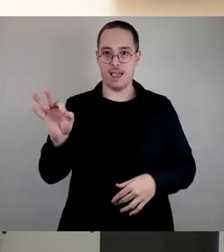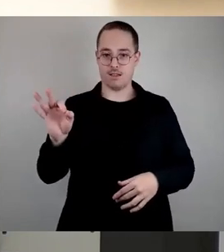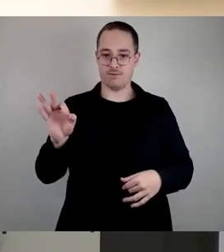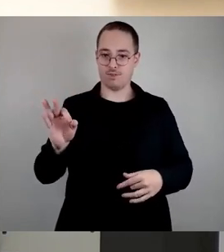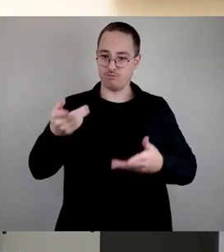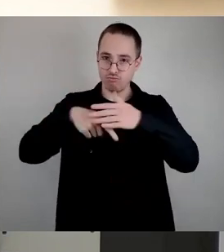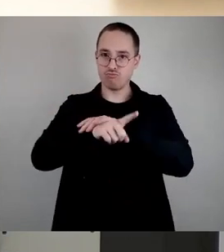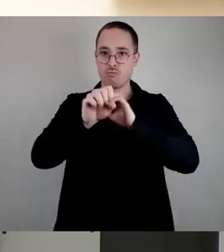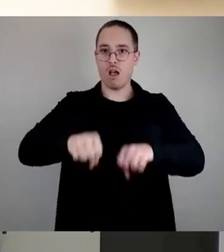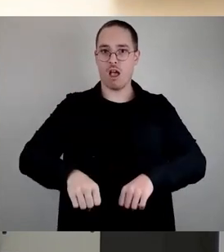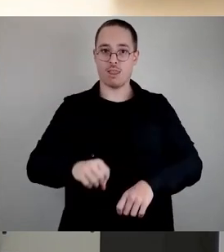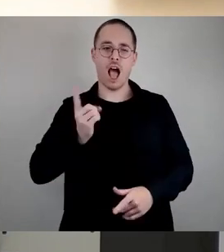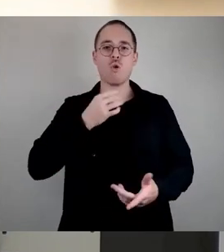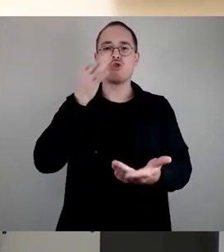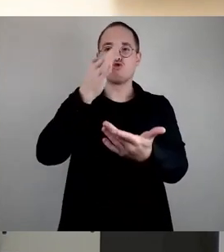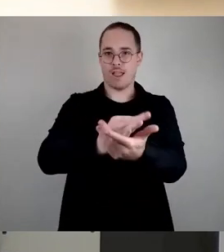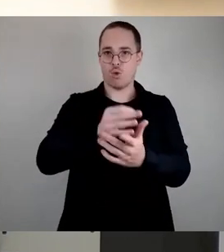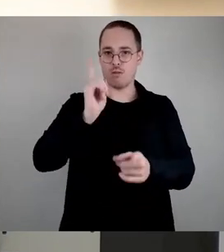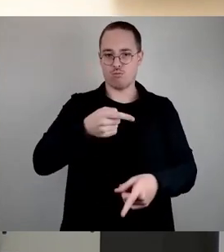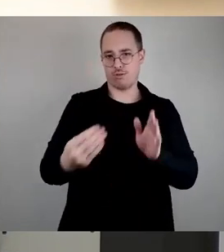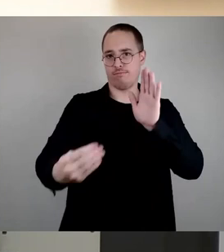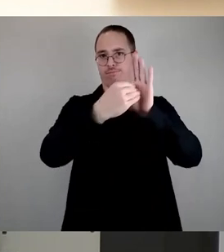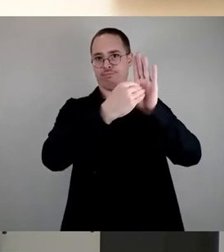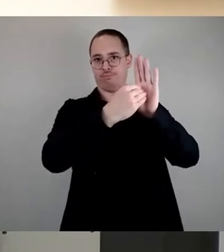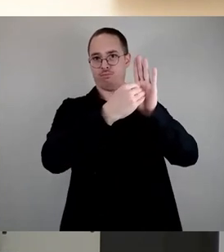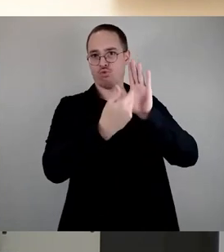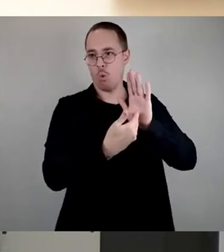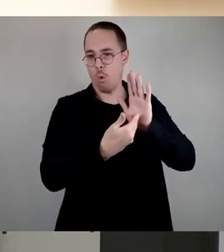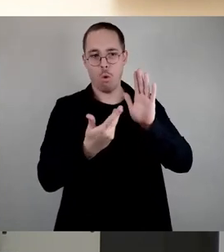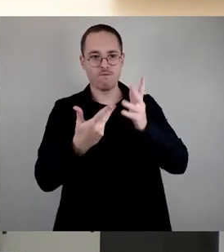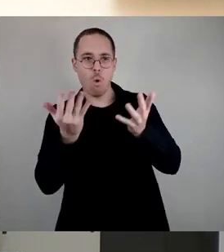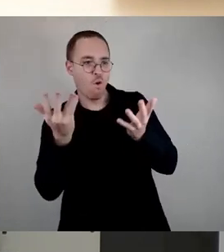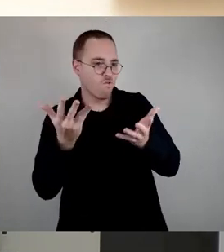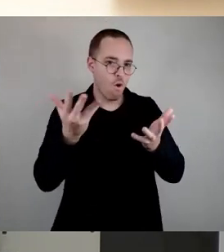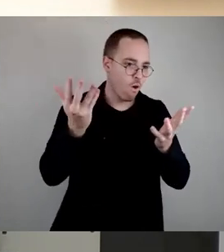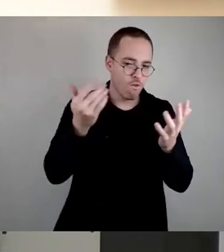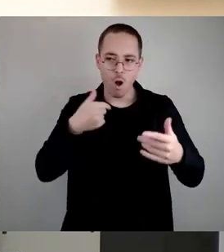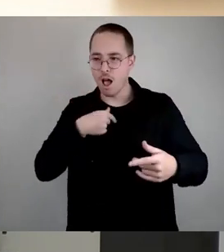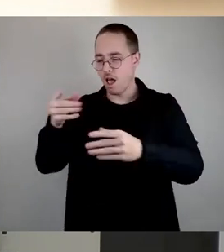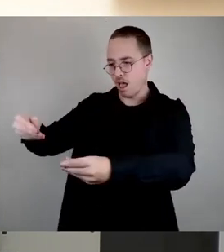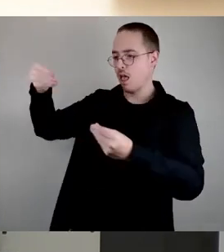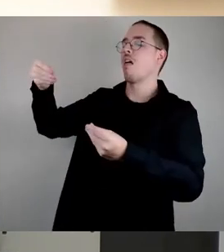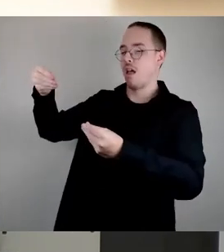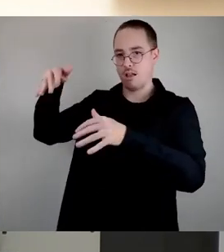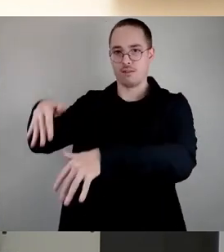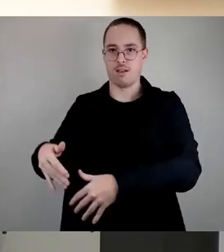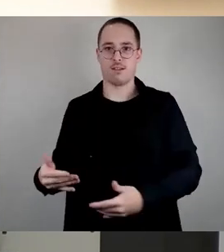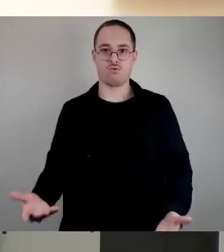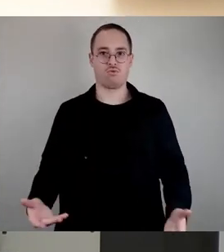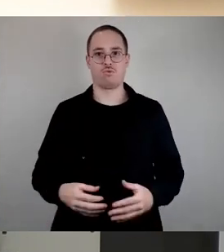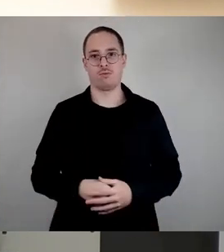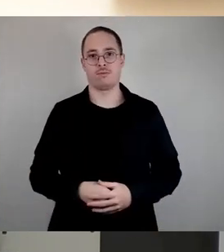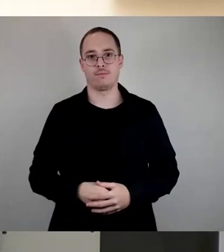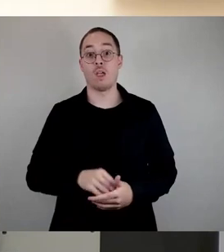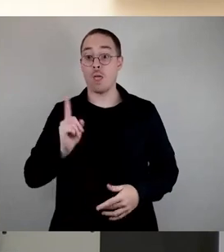auch mit Standorten irgendwo bekannt sein für die Leute. Und was ganz wichtig ist, wir müssen diese Toiletten natürlich auch